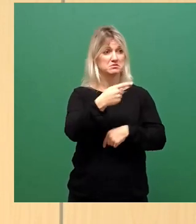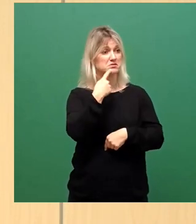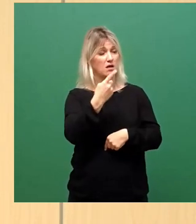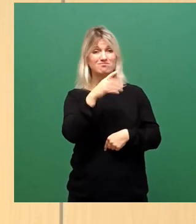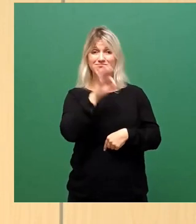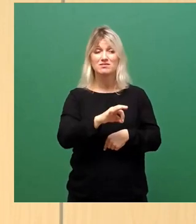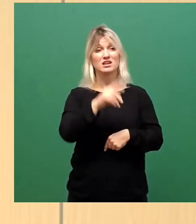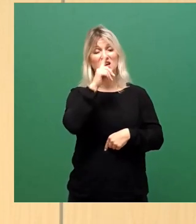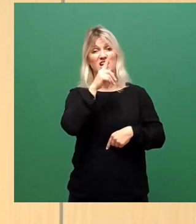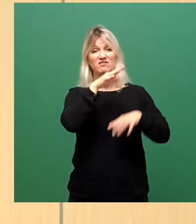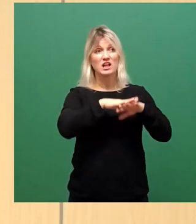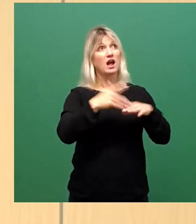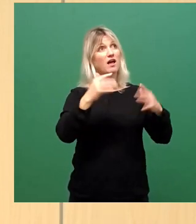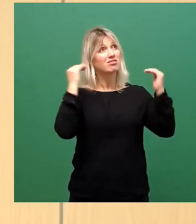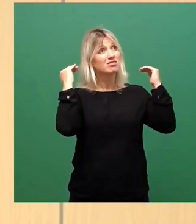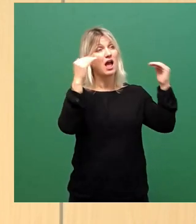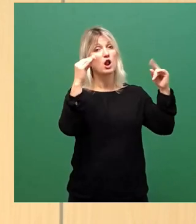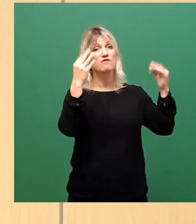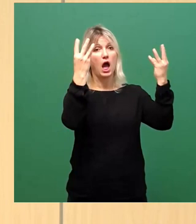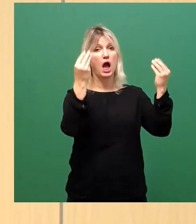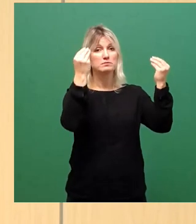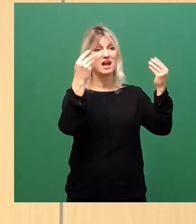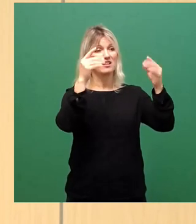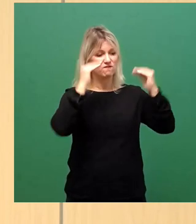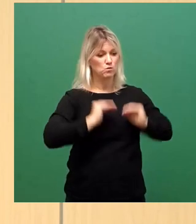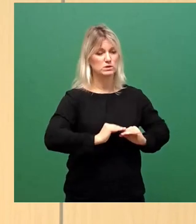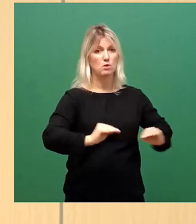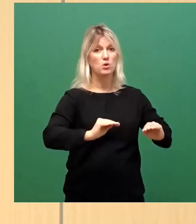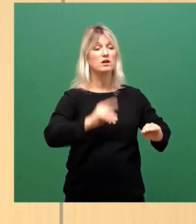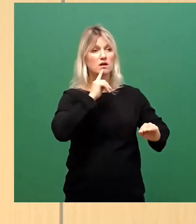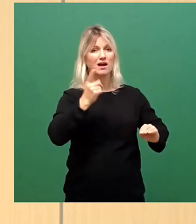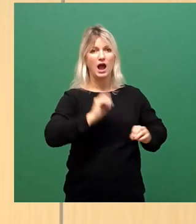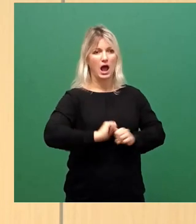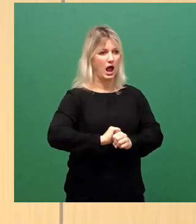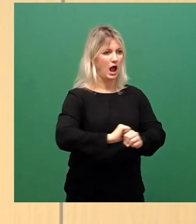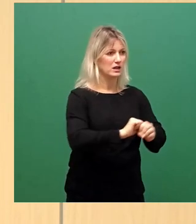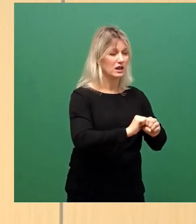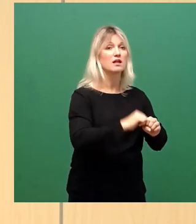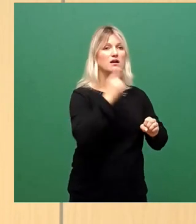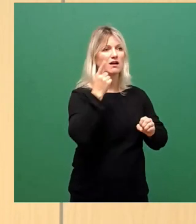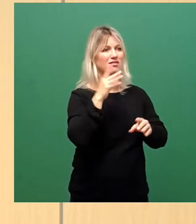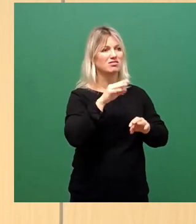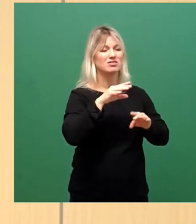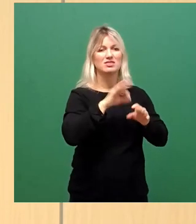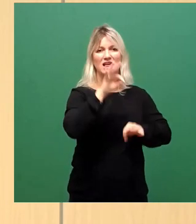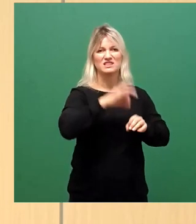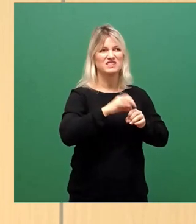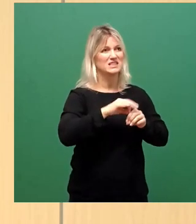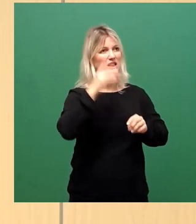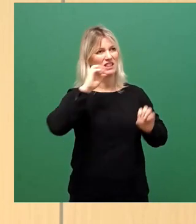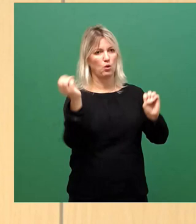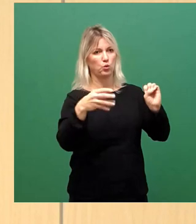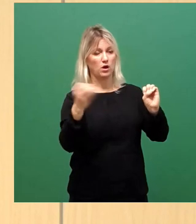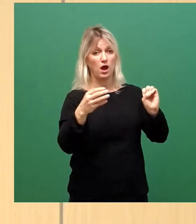Decke die Luft absaugt, im Fußbodenbereich gereinigt und desinfiziert wieder reinbläst in den Raum. Das ist mit mobilen Anlagen nicht zu schaffen, das bedeutet im Prinzip eine